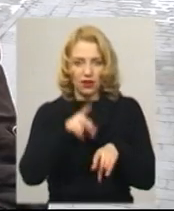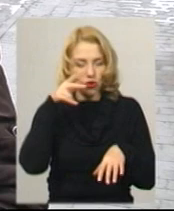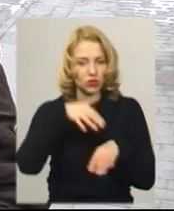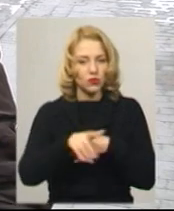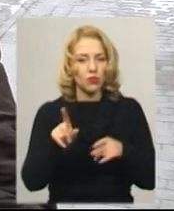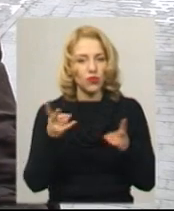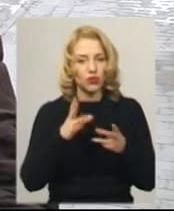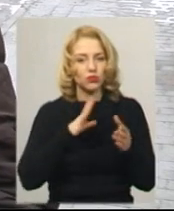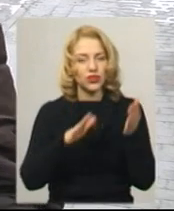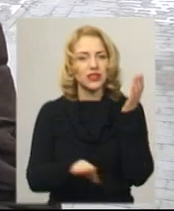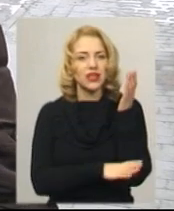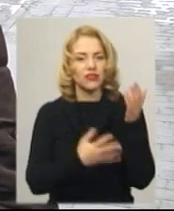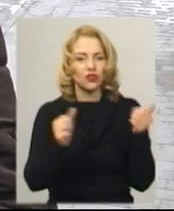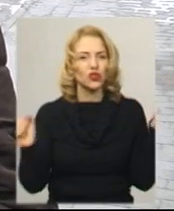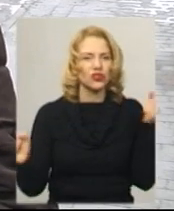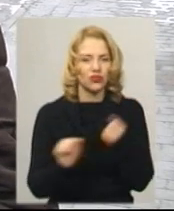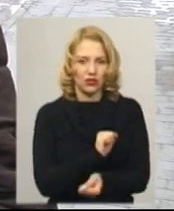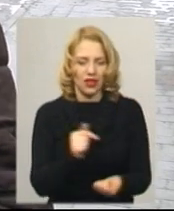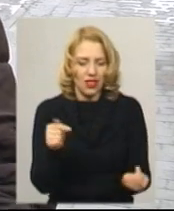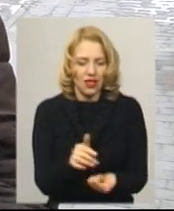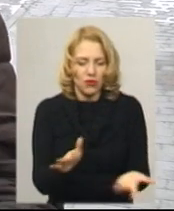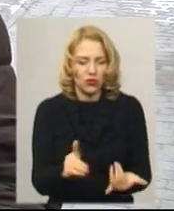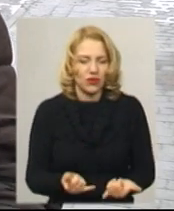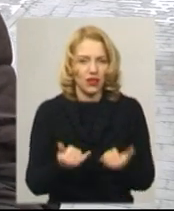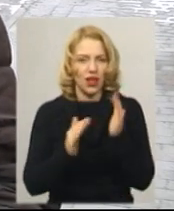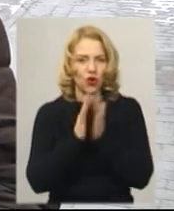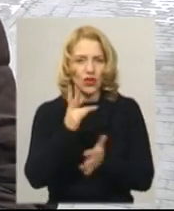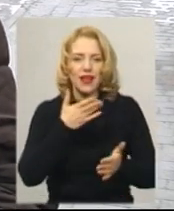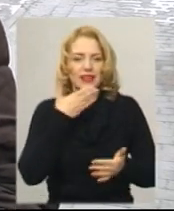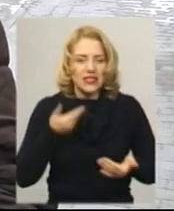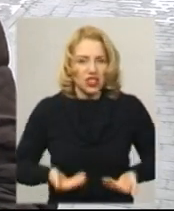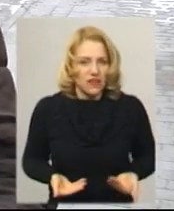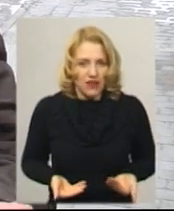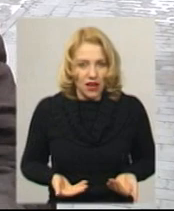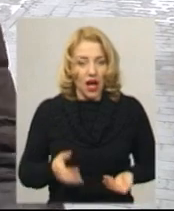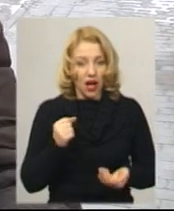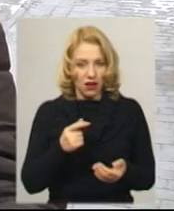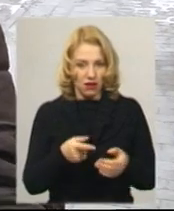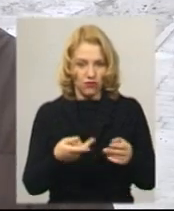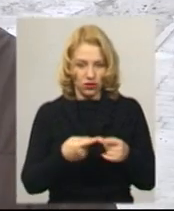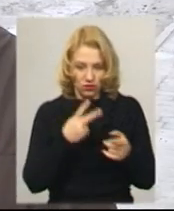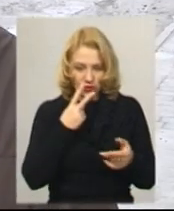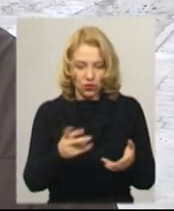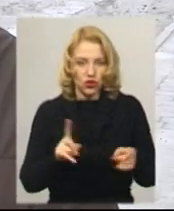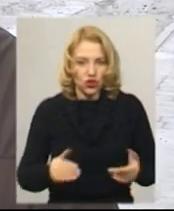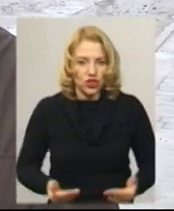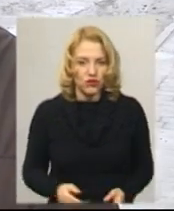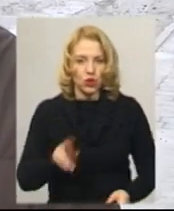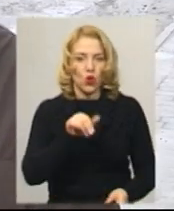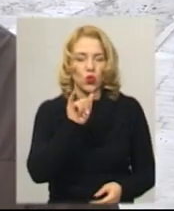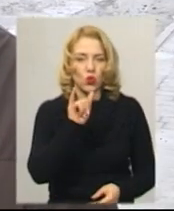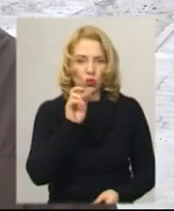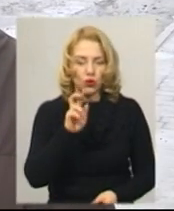повинно бути дерево вже таке непригодне для росту, але живе дерево і вирізають ясені дуби. Хто це має